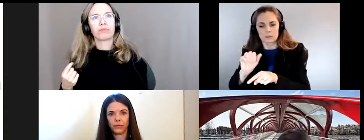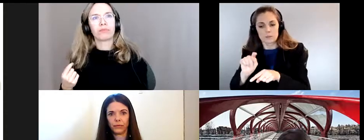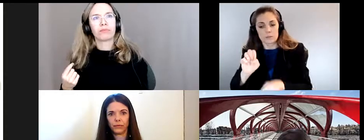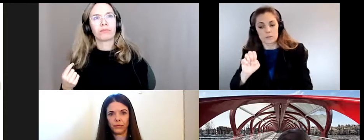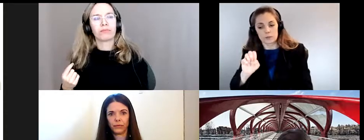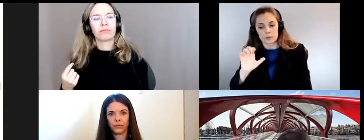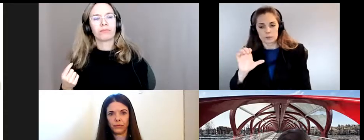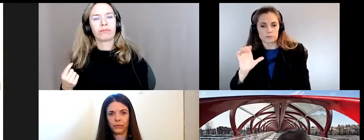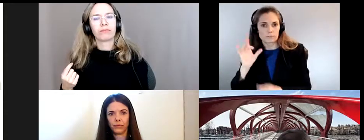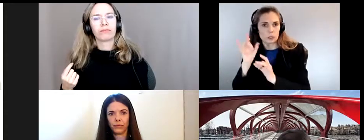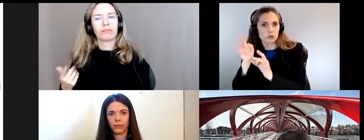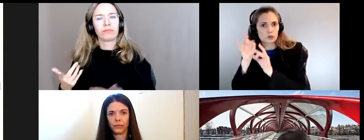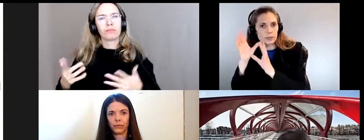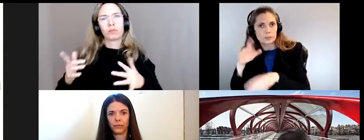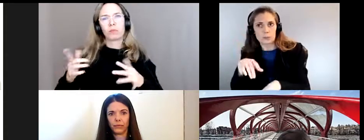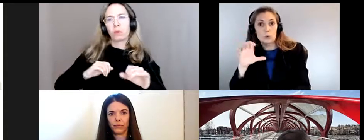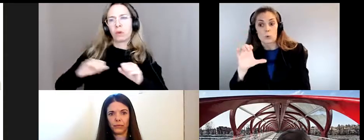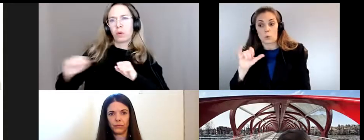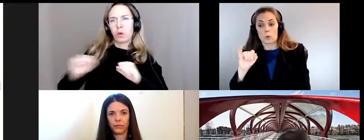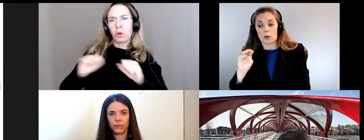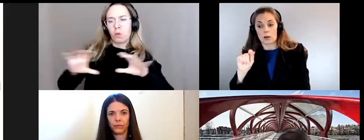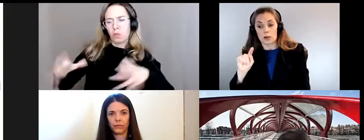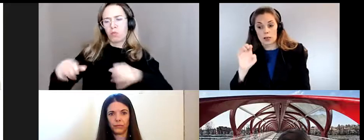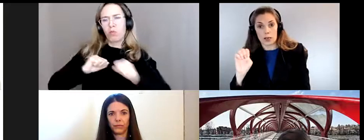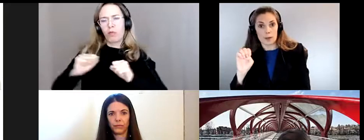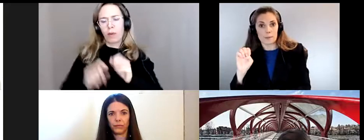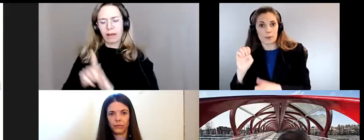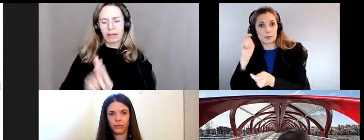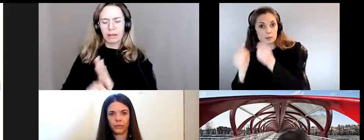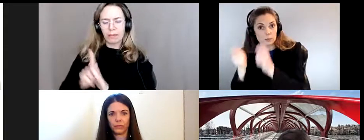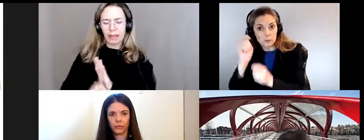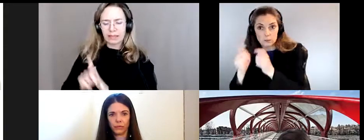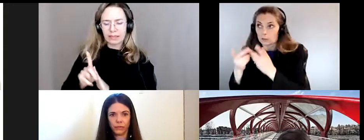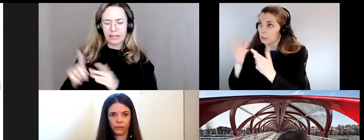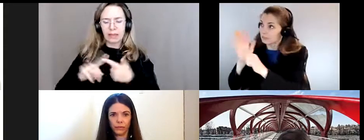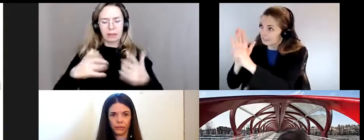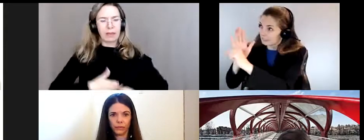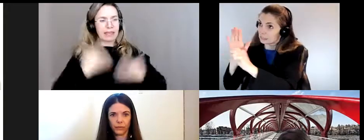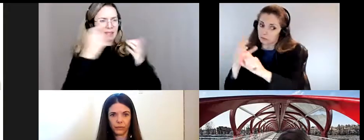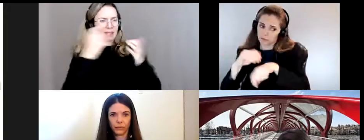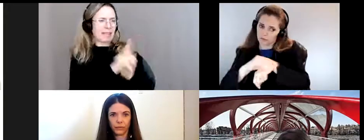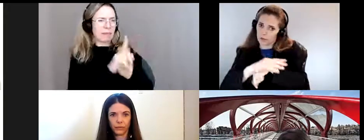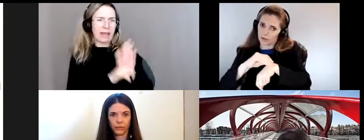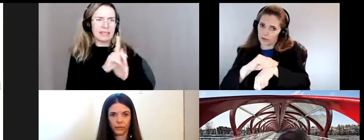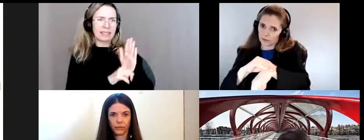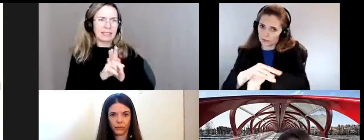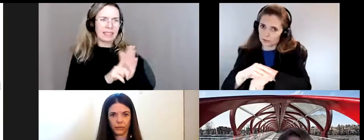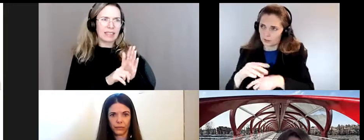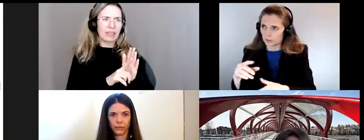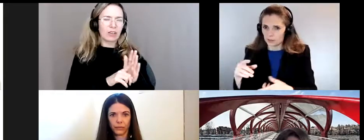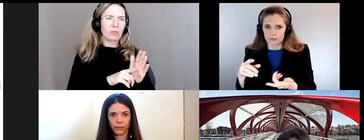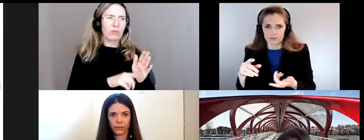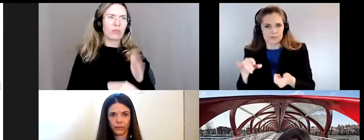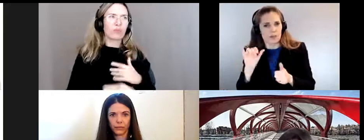que le mouvement climatique et la crise climatique de les garder faciles